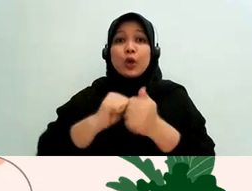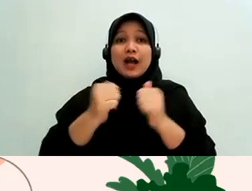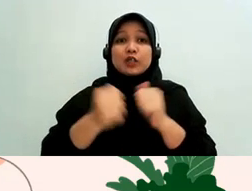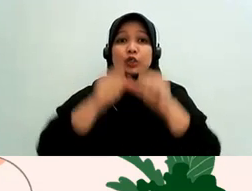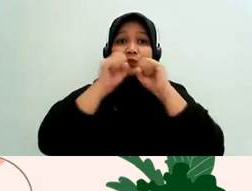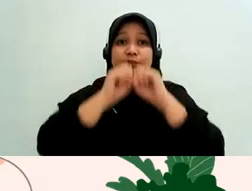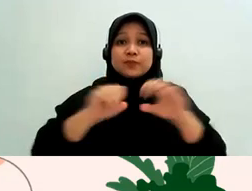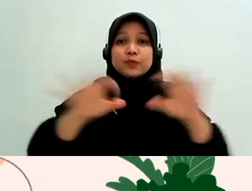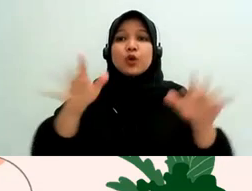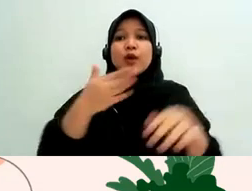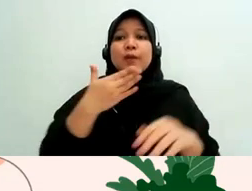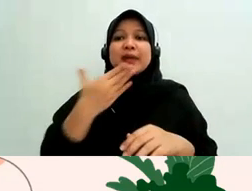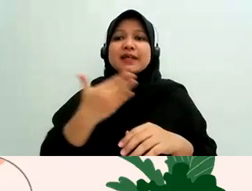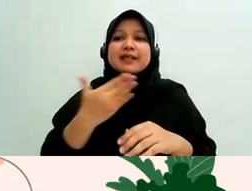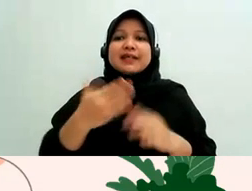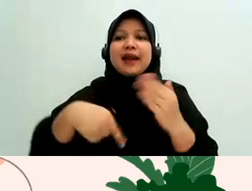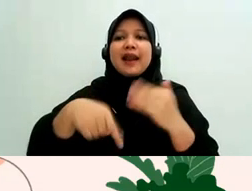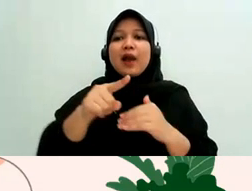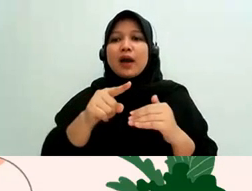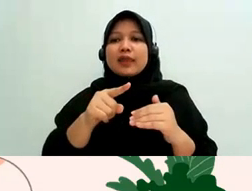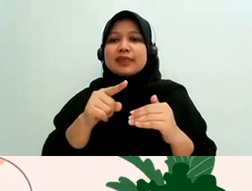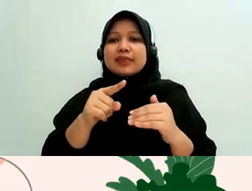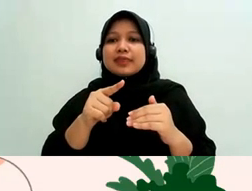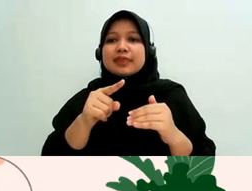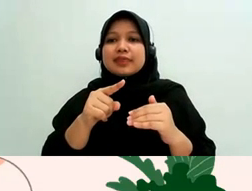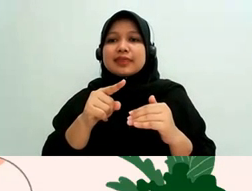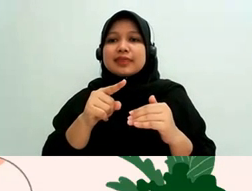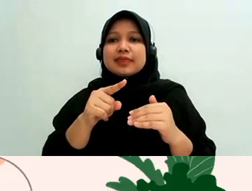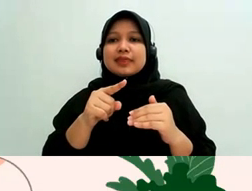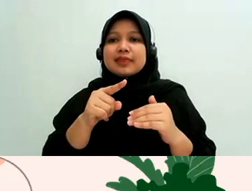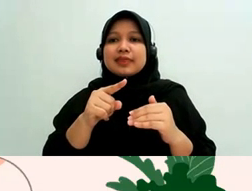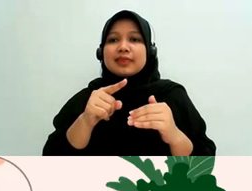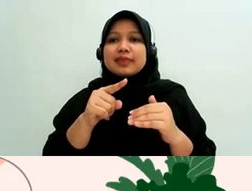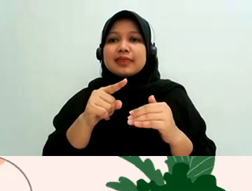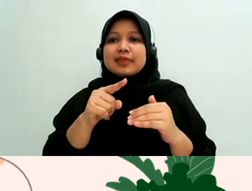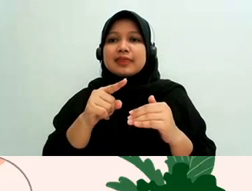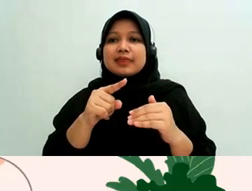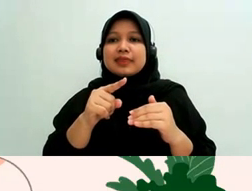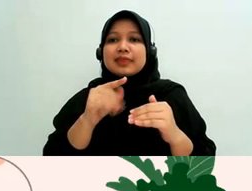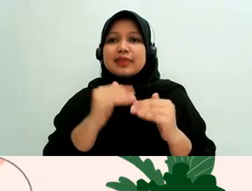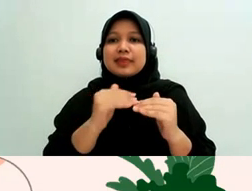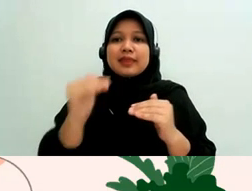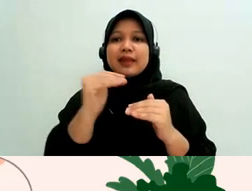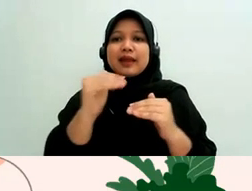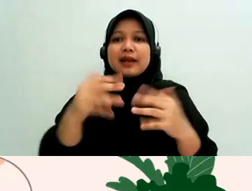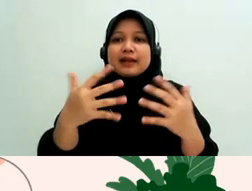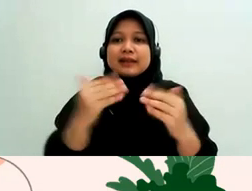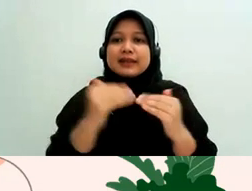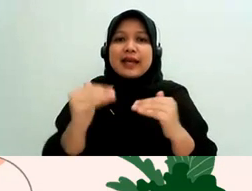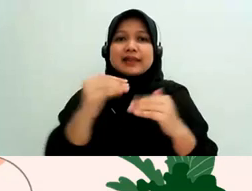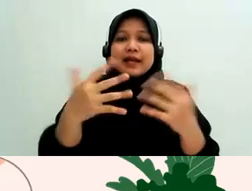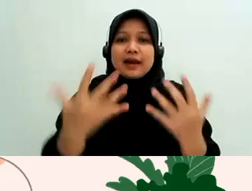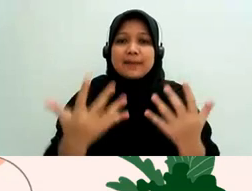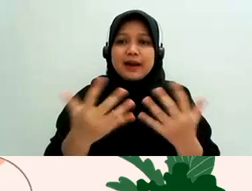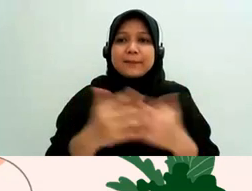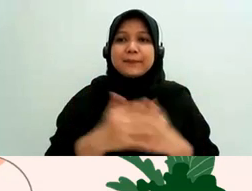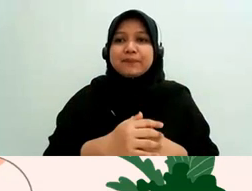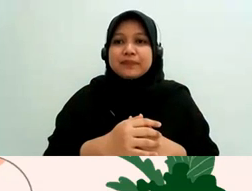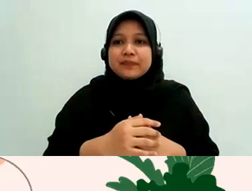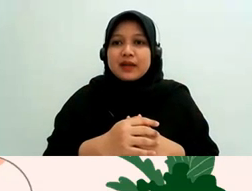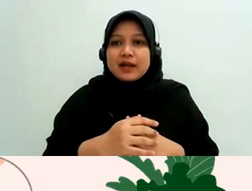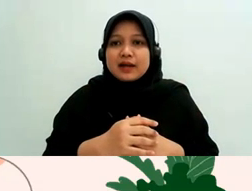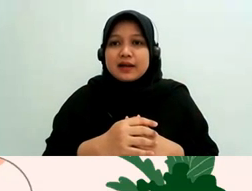teman-teman wartawan sering mendapatkan rilis dari Polda dan apakah sudah sesuai etika ketika menuliskannya dalam sebuah berita nah